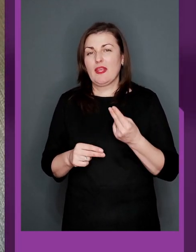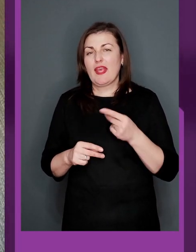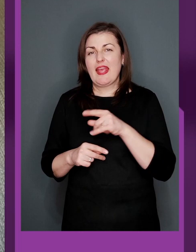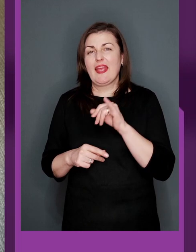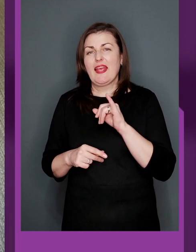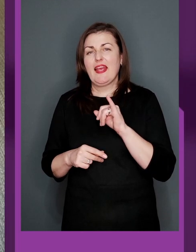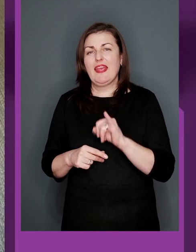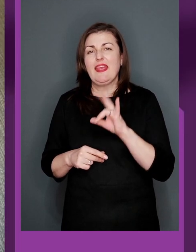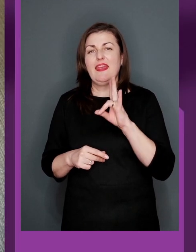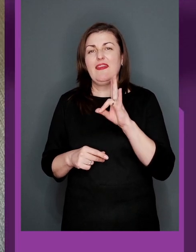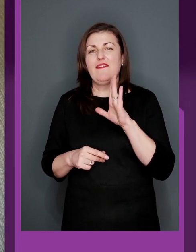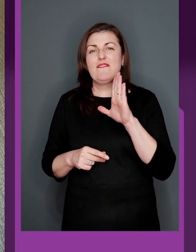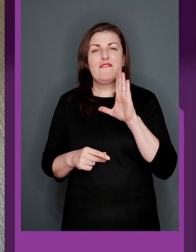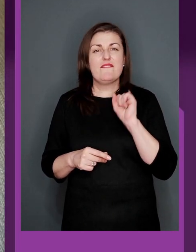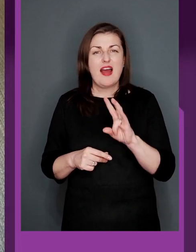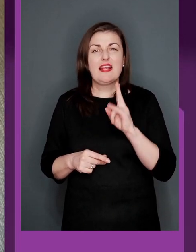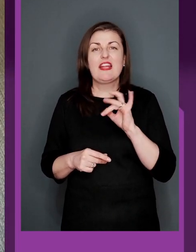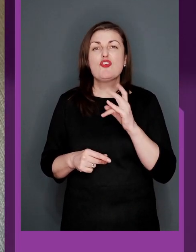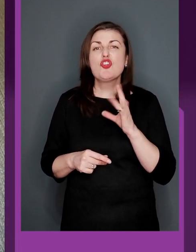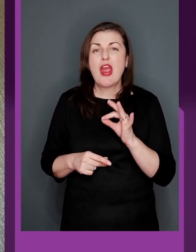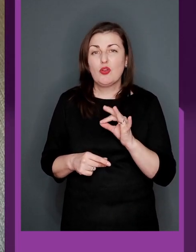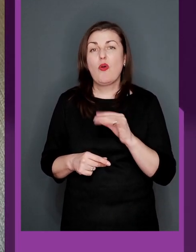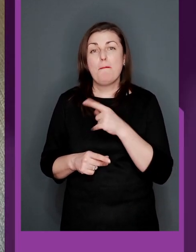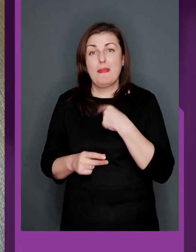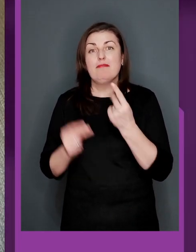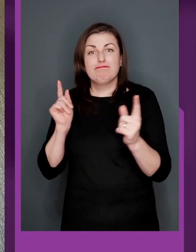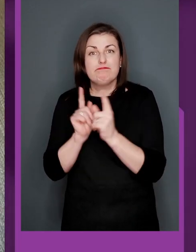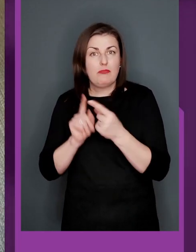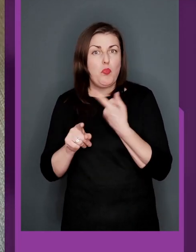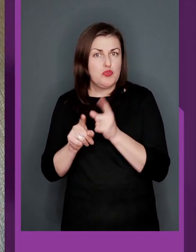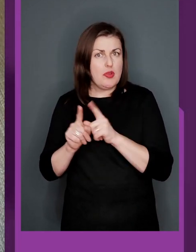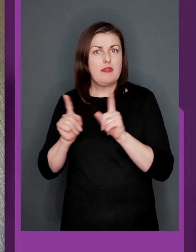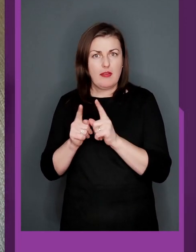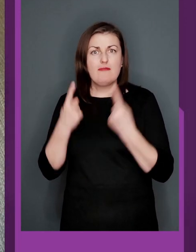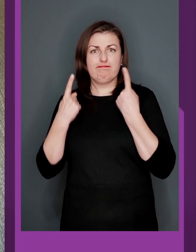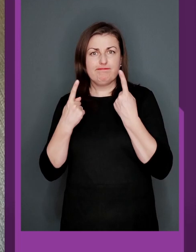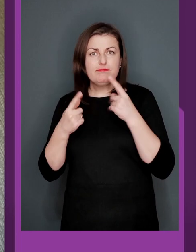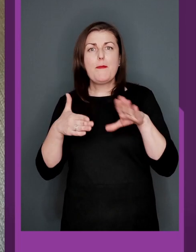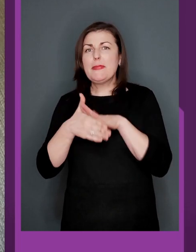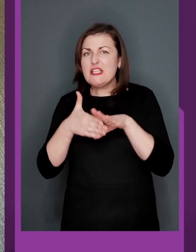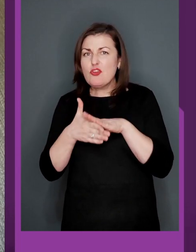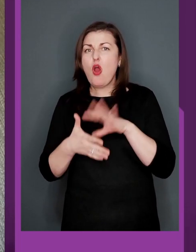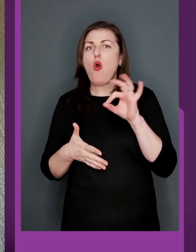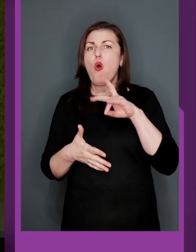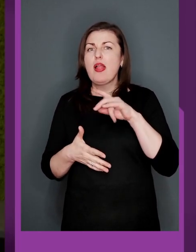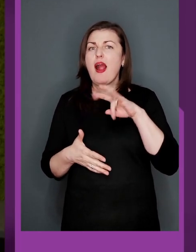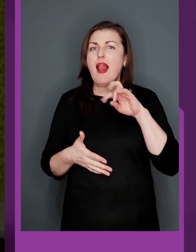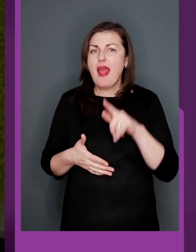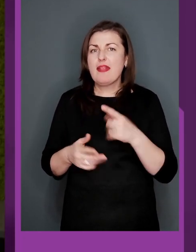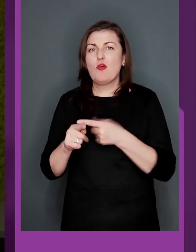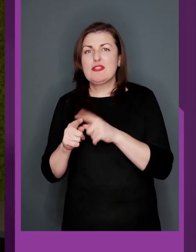Ворскле, там Іван Кривошейнко, то есть, ну, пересікаємося з такими гравцями. Це велике прізвище, я би